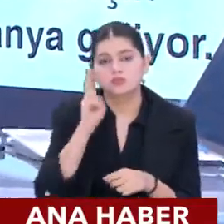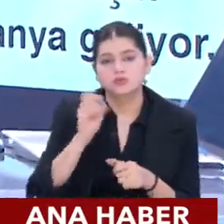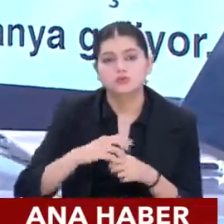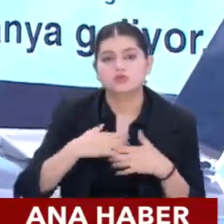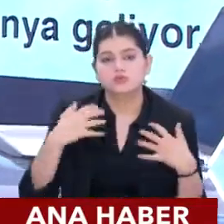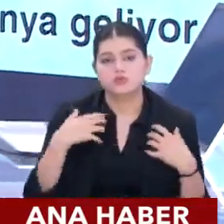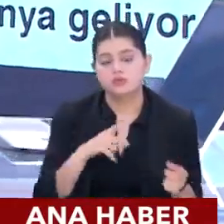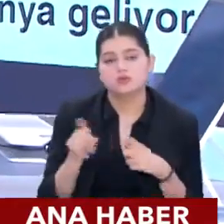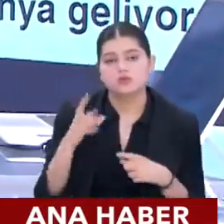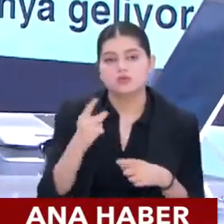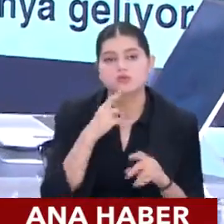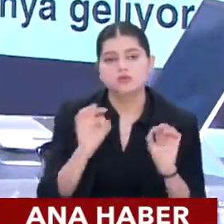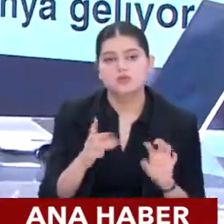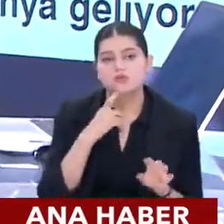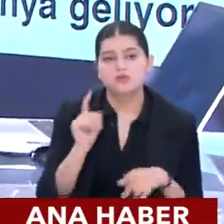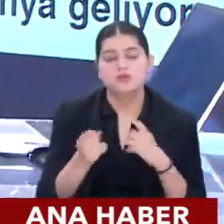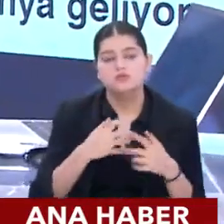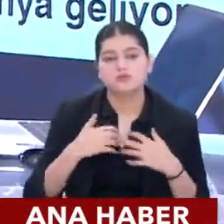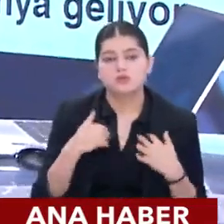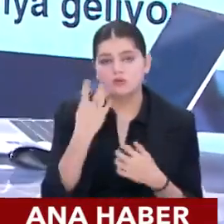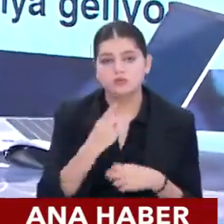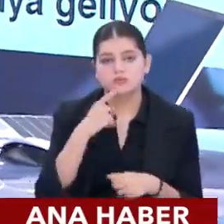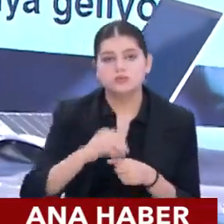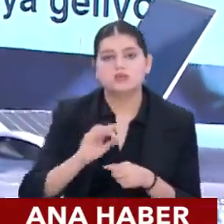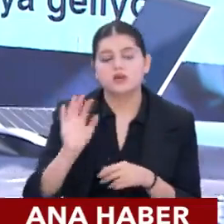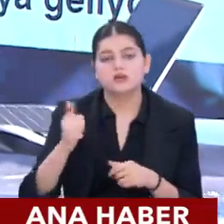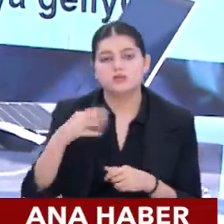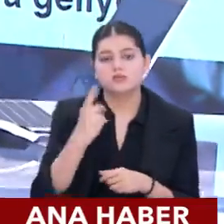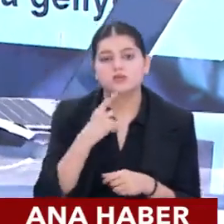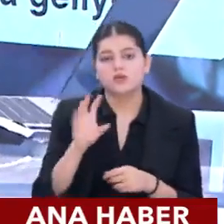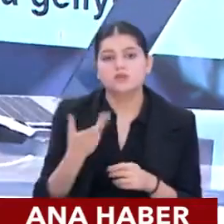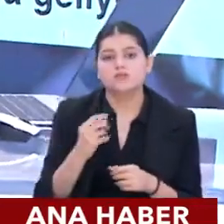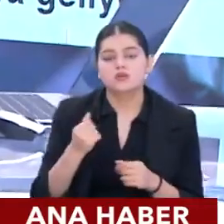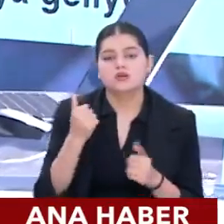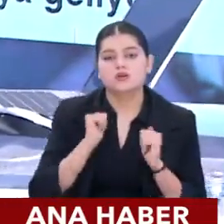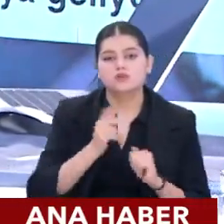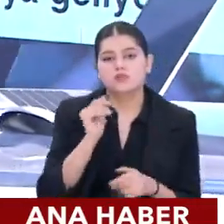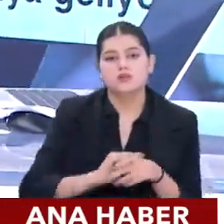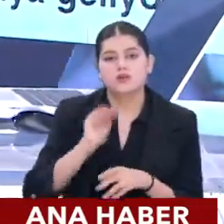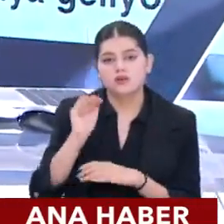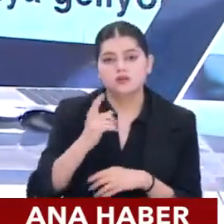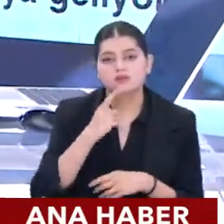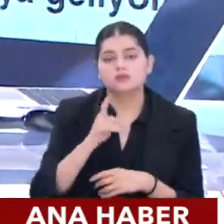son talilde güvenlikten yana tavır koyarız ama biraz güvenliğimiz olduğunda da her zaman daha müreffeh bir hayata